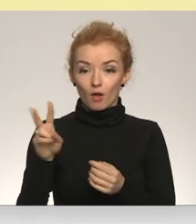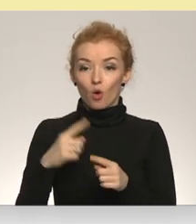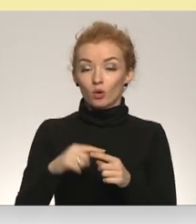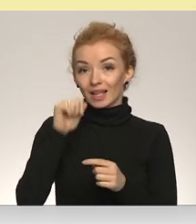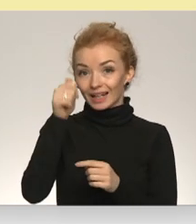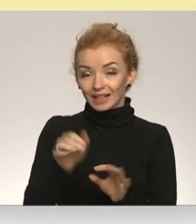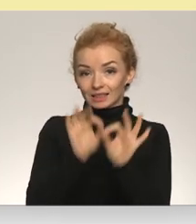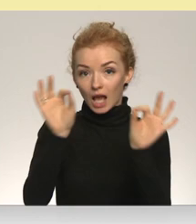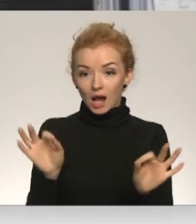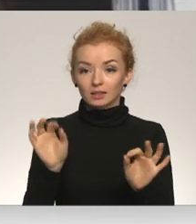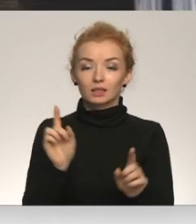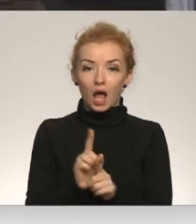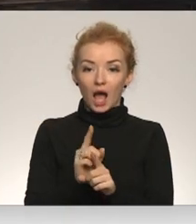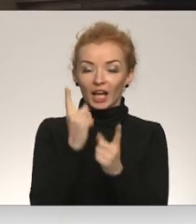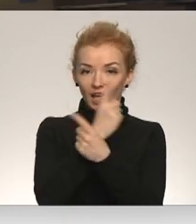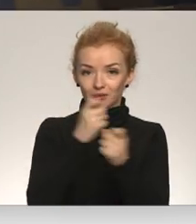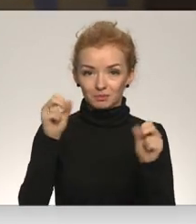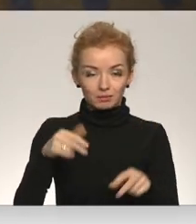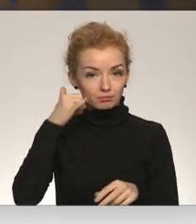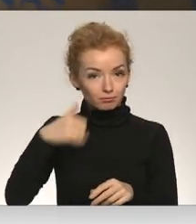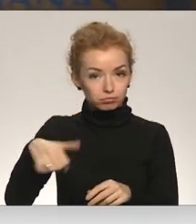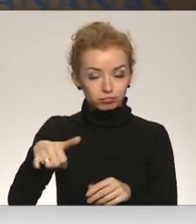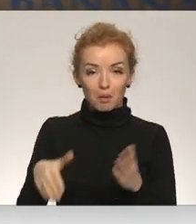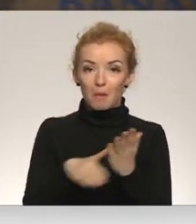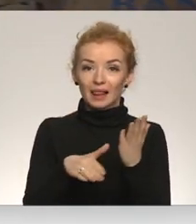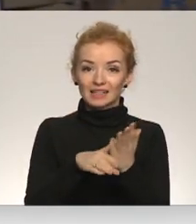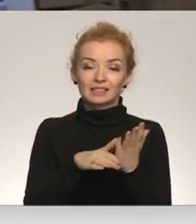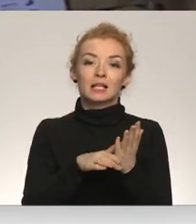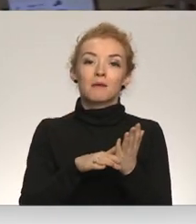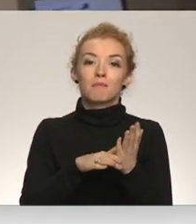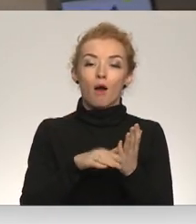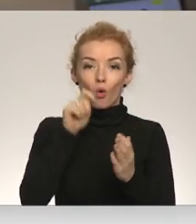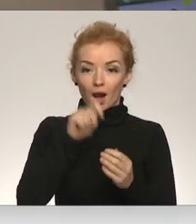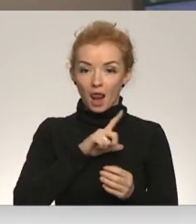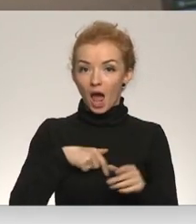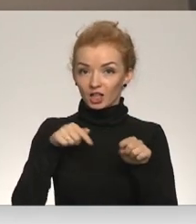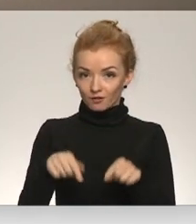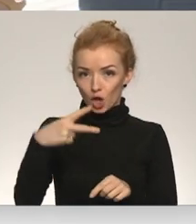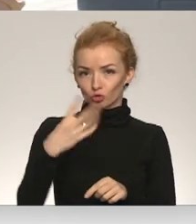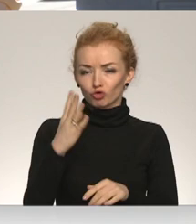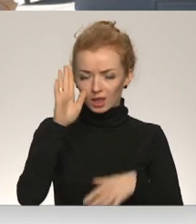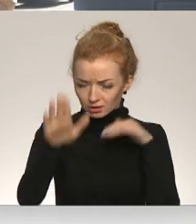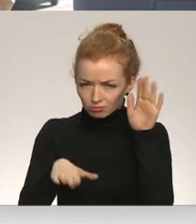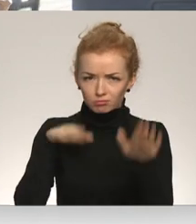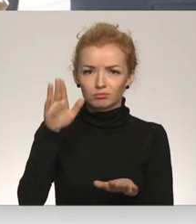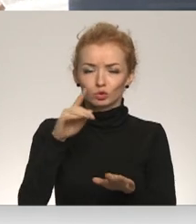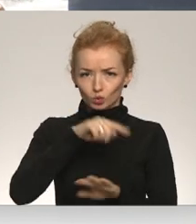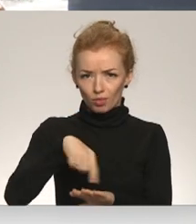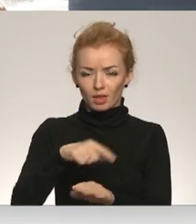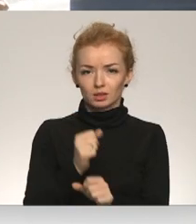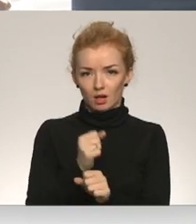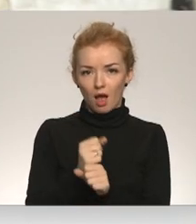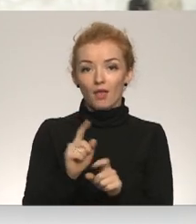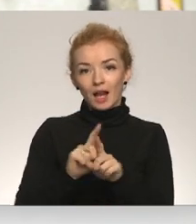marta sāks darboties informatīvai stārunis palīdzību Ukrainai Latvijā. Tas darbosies 24 septiņa režīmā, informāciju sniedzot arī